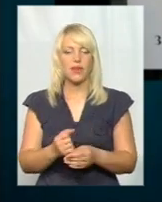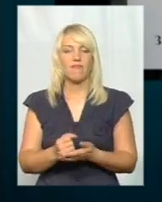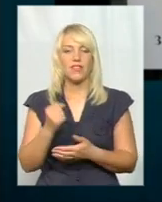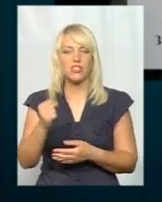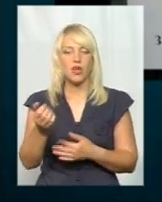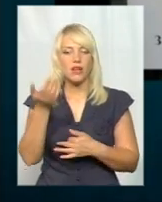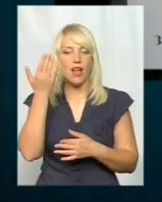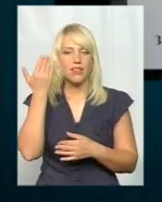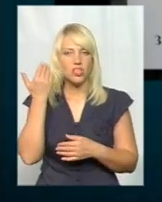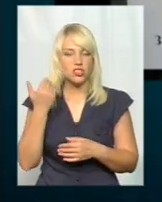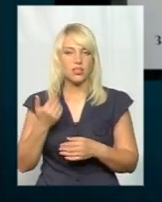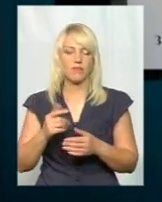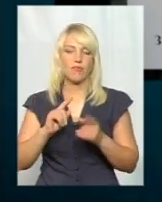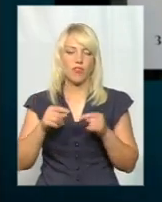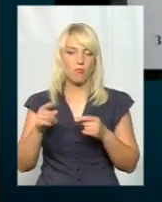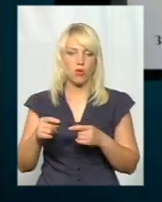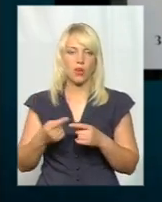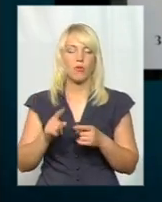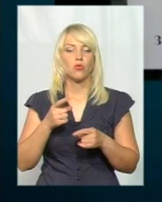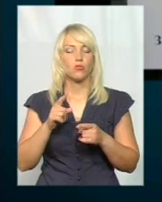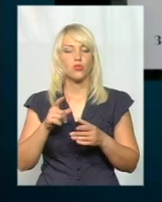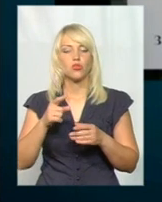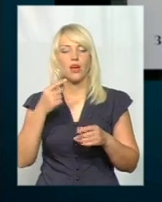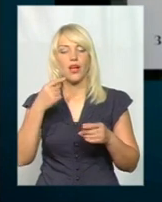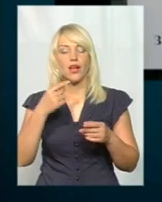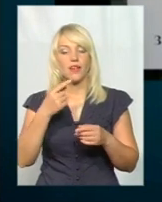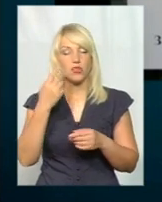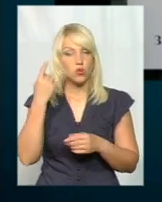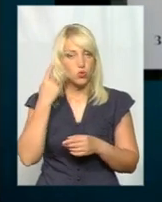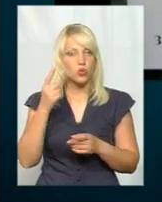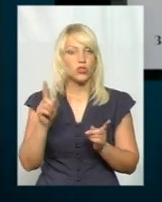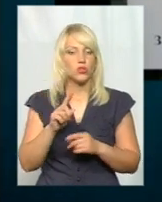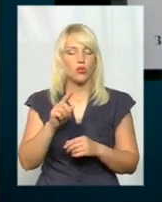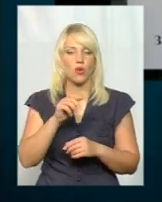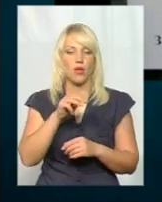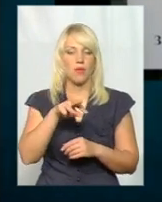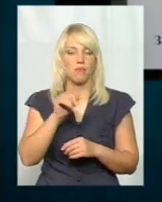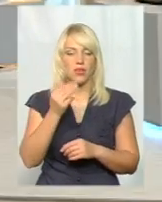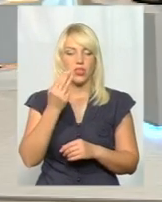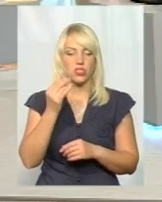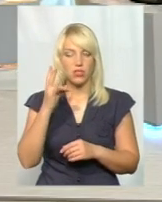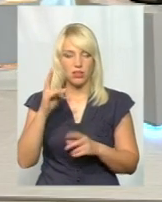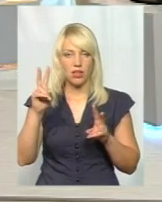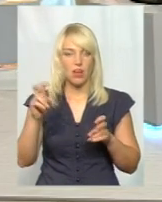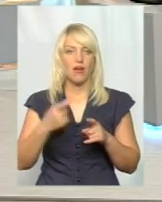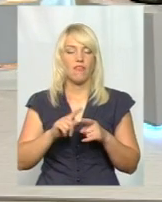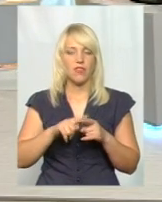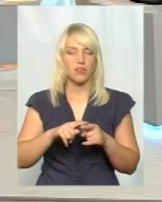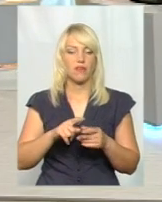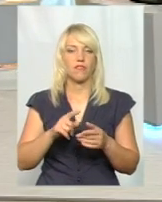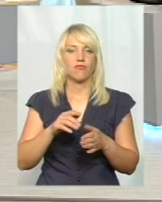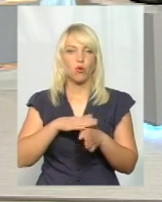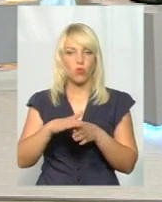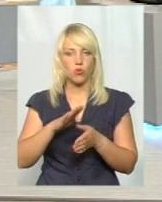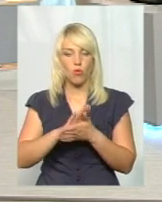що ФОП Мішин, ми чули, виконує вимоги, інші, ви почали розказувати, що досить багато до них є. Ми не поступилися вимогами,